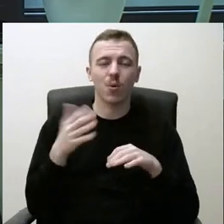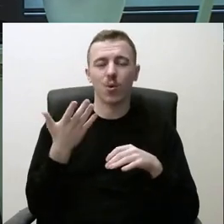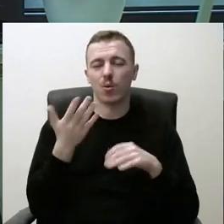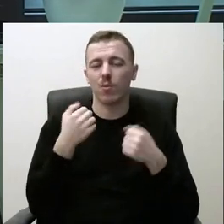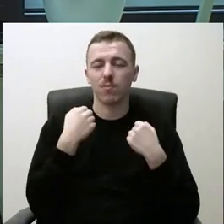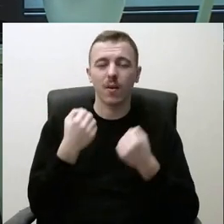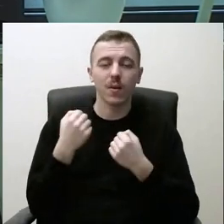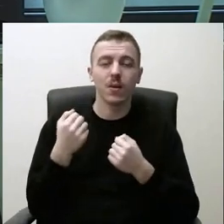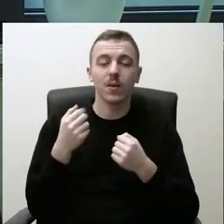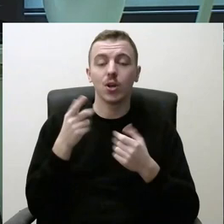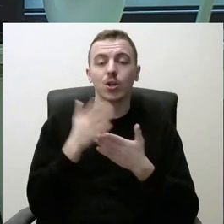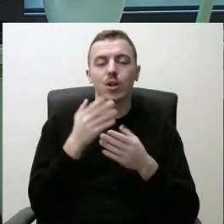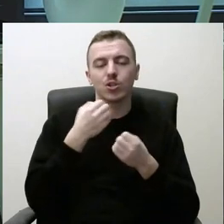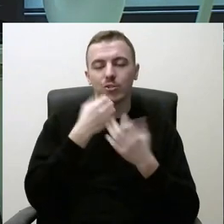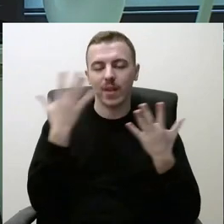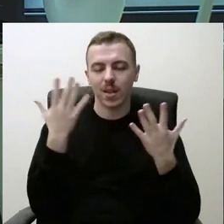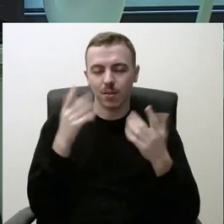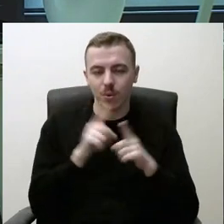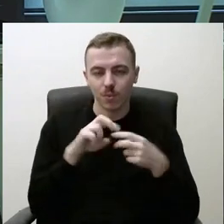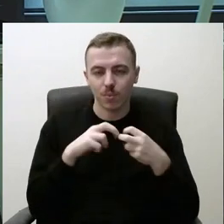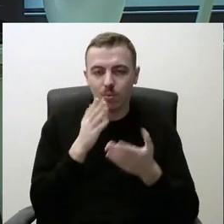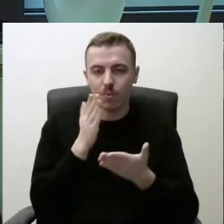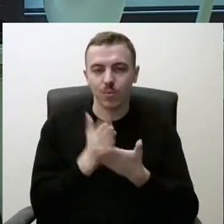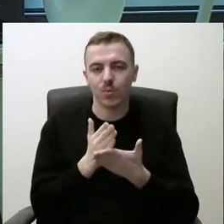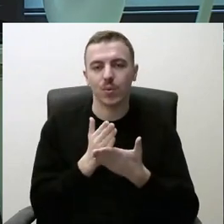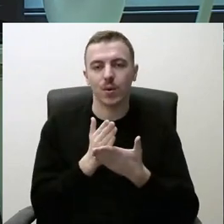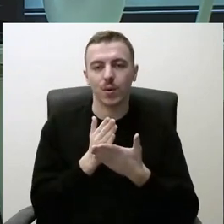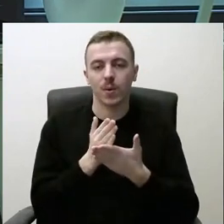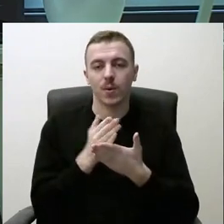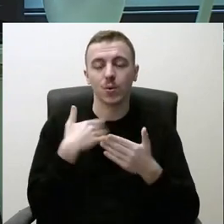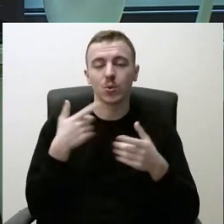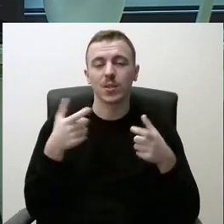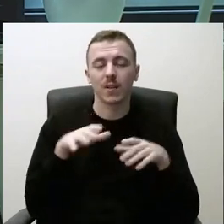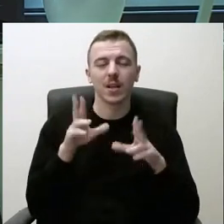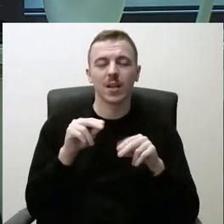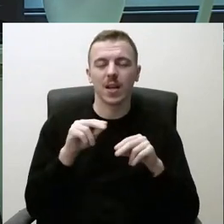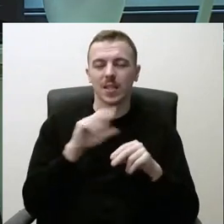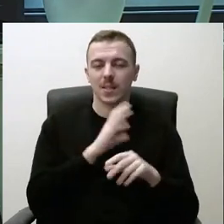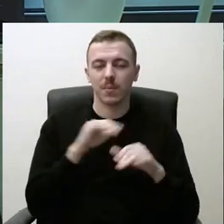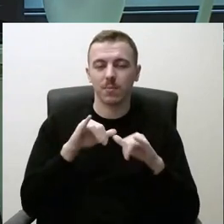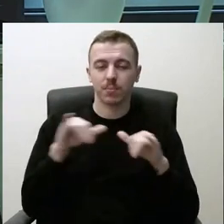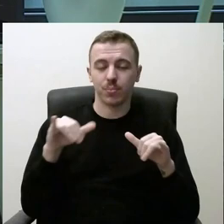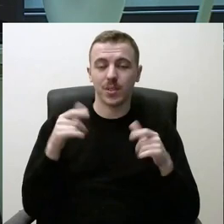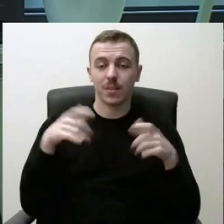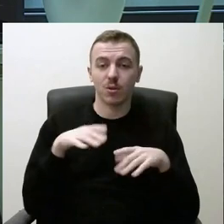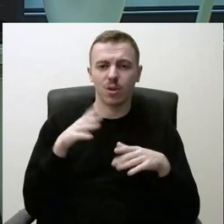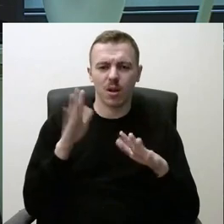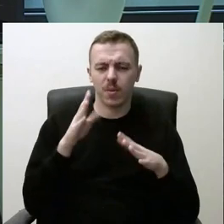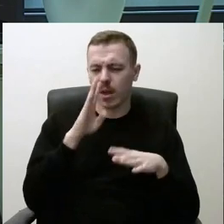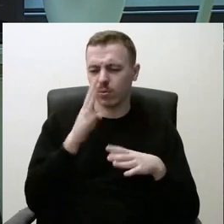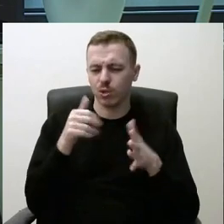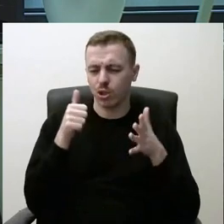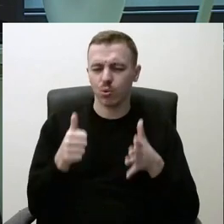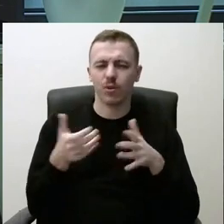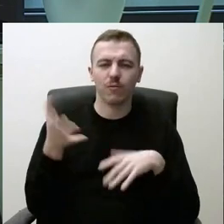yra ir švietimo problema, kadangi mūsų svaldybė yra sparčiai augantį svaldybę per keturis metus virš šešių tūkstančių, atsirado